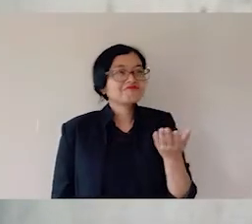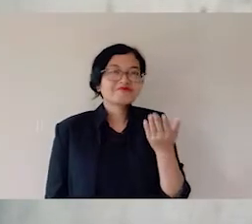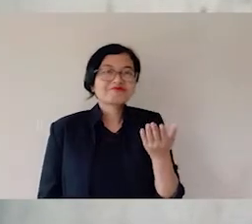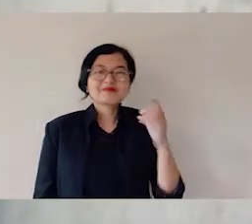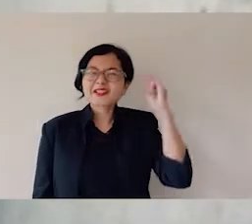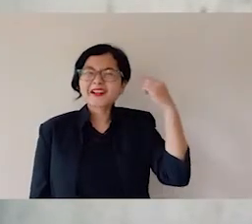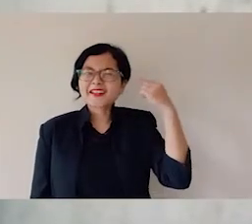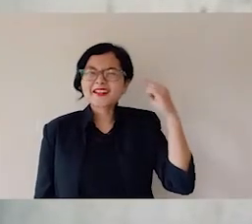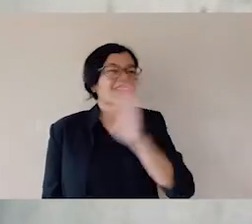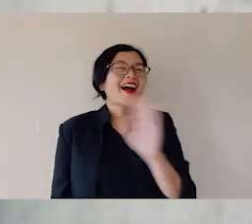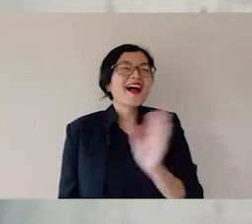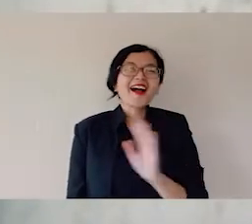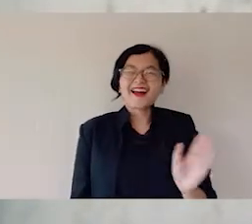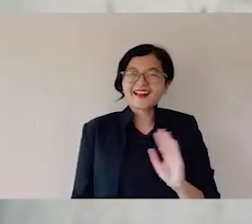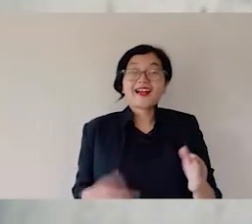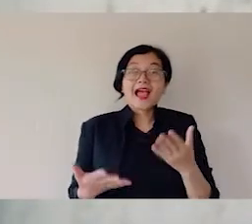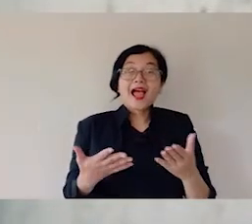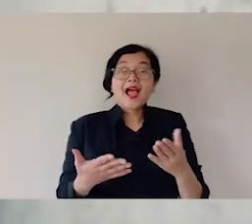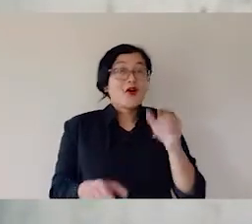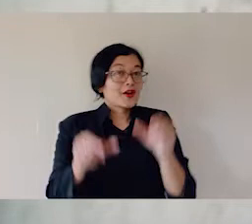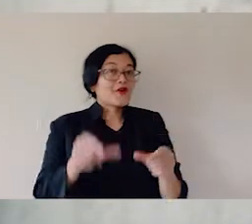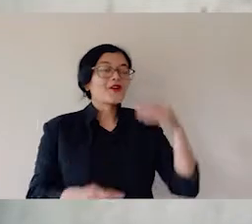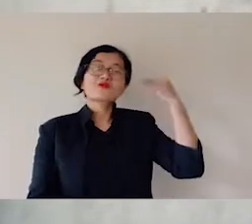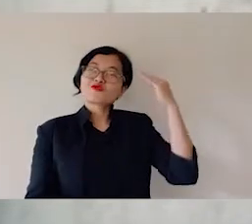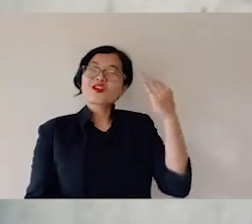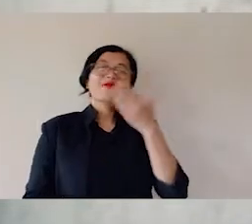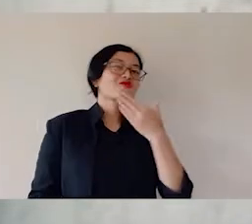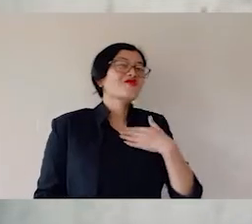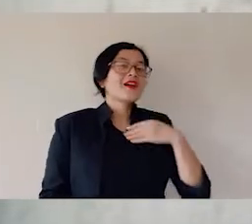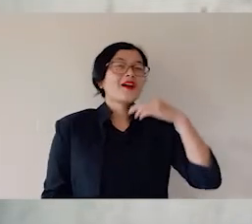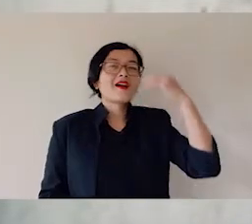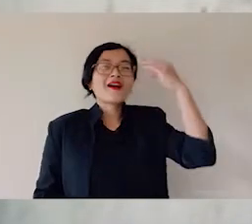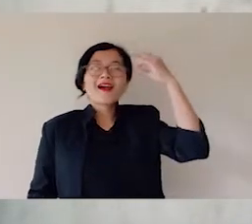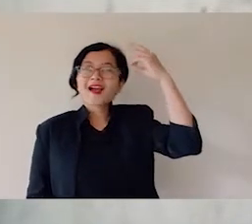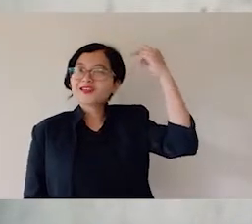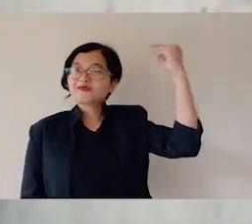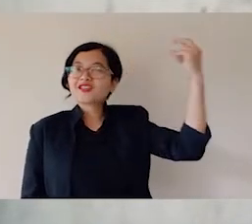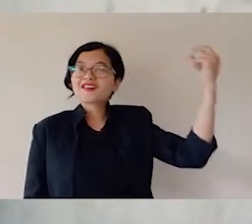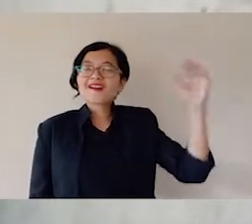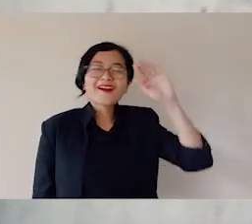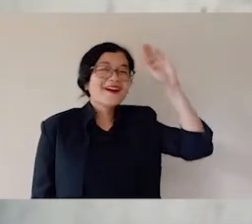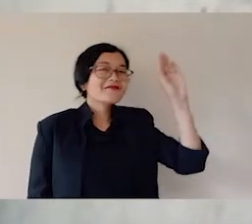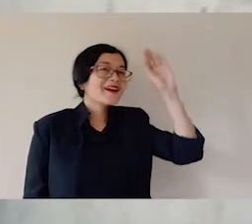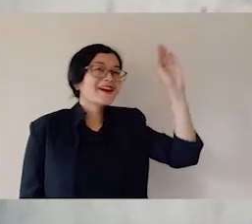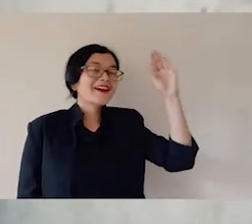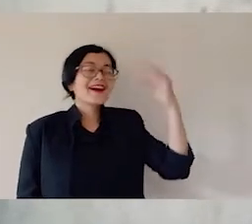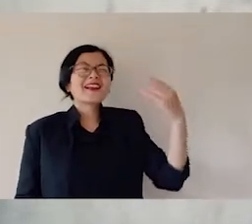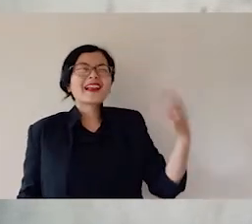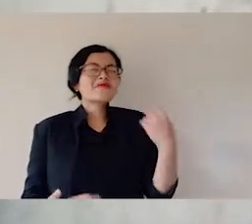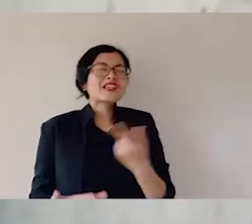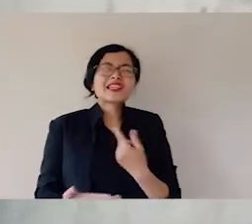luar biasa, dengan energivitas yang luar biasa, dengan impian, dengan segala sesuatu.